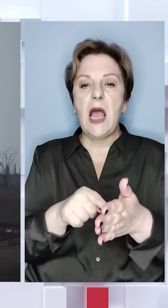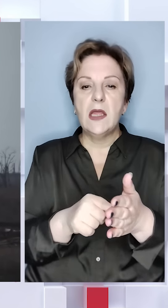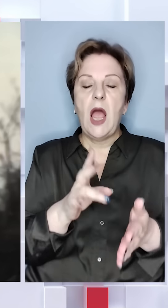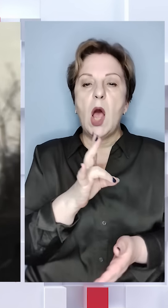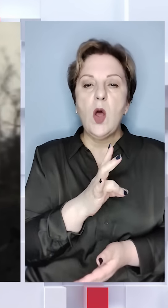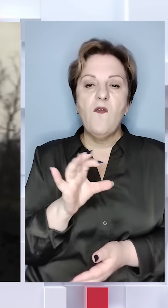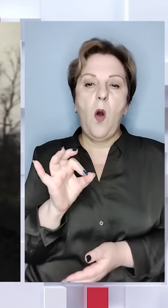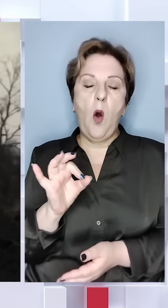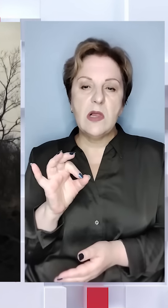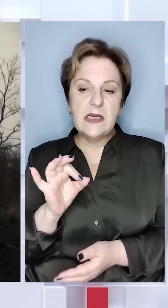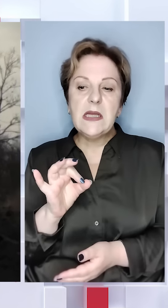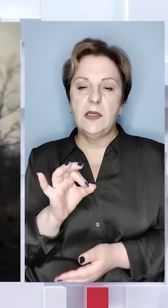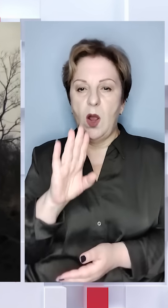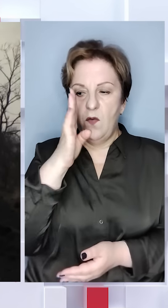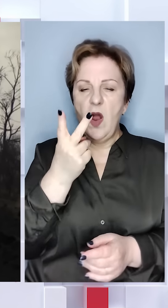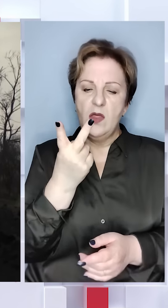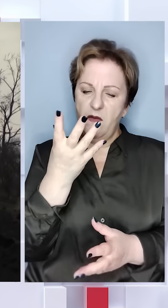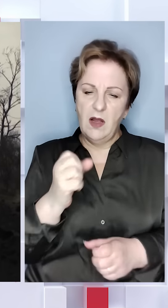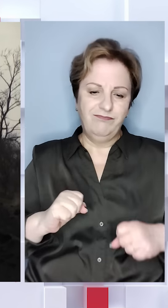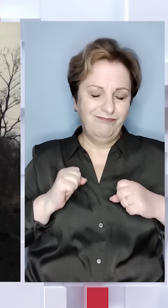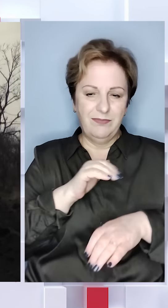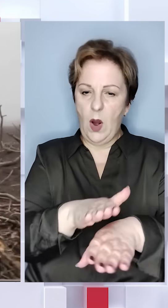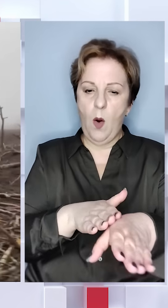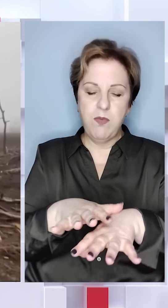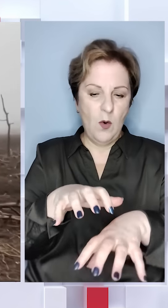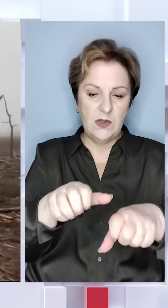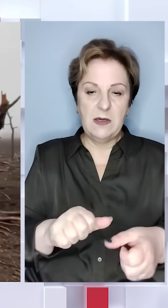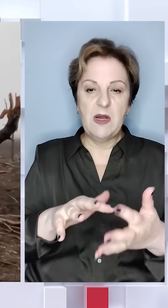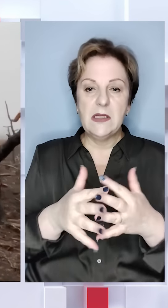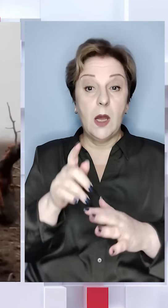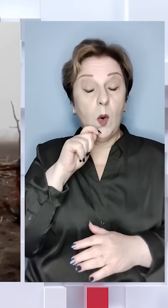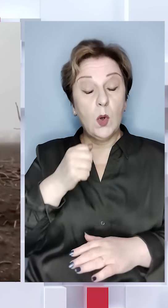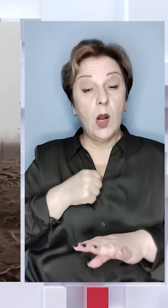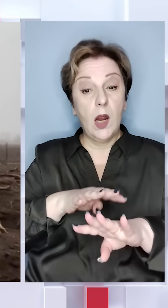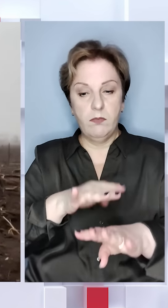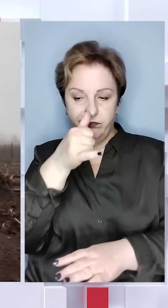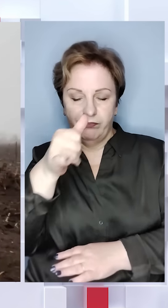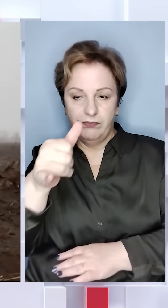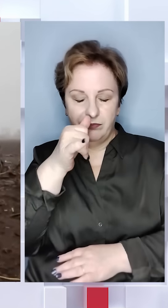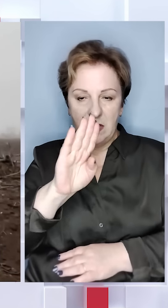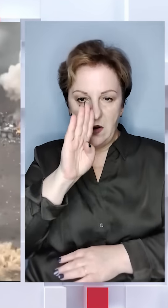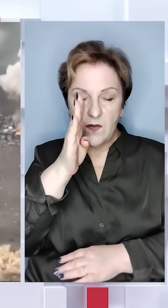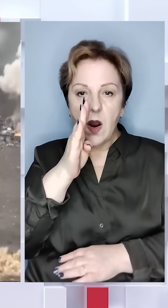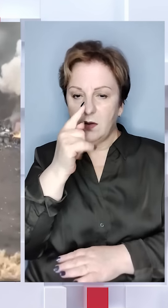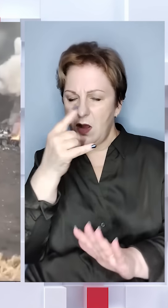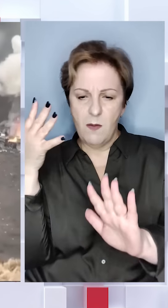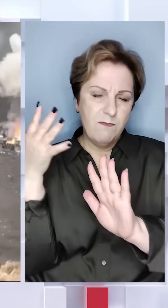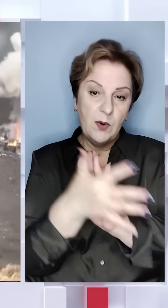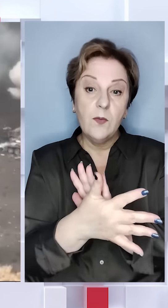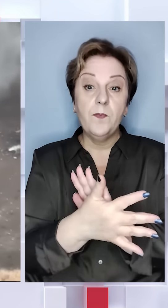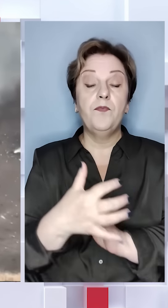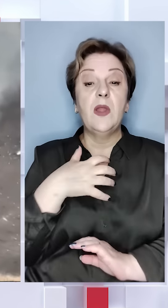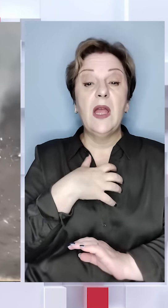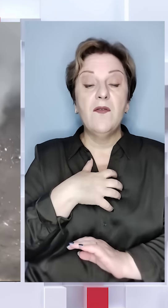пункт Новоолександрівка. Окупанти другу добу намагаються повністю захопити село. Українська армія не дає ворогу йти на прорив.